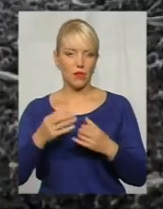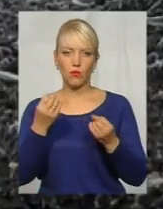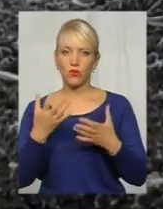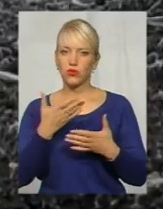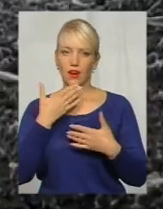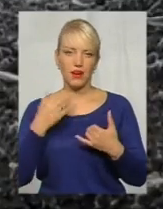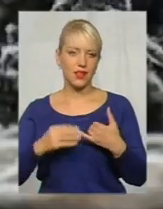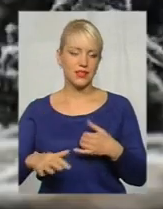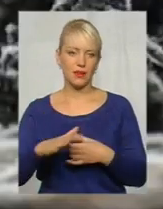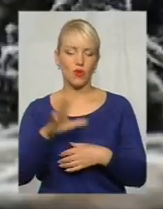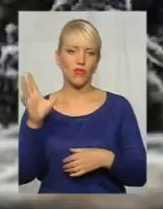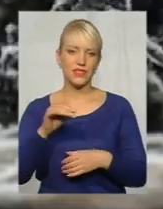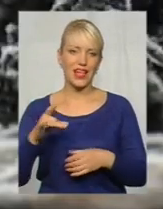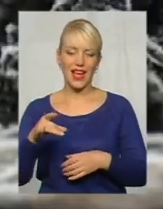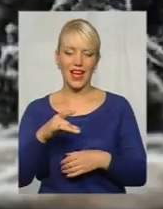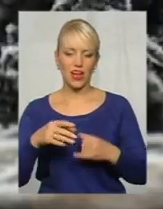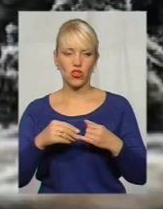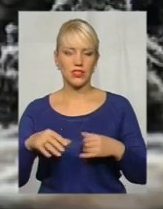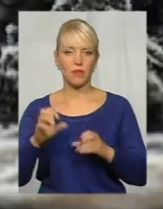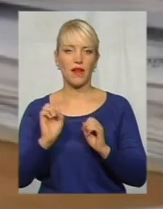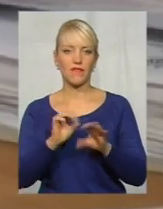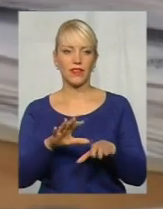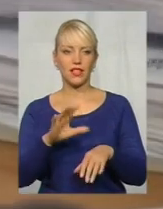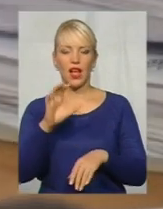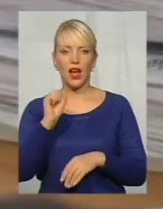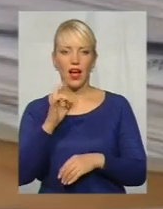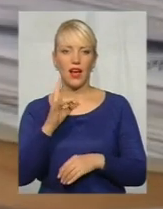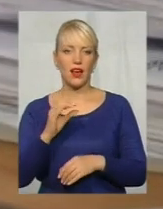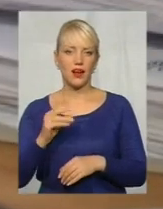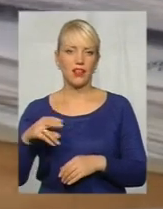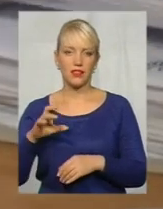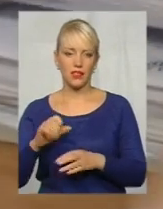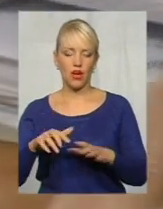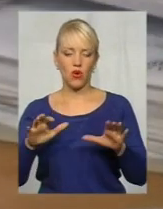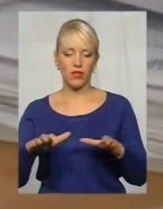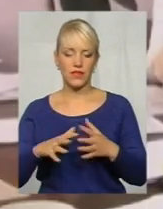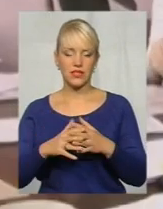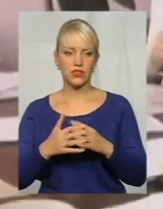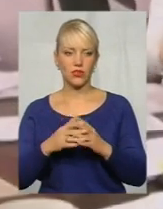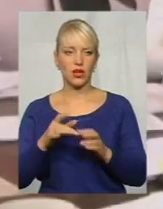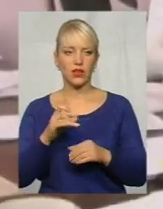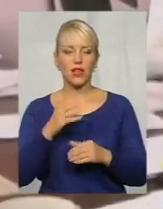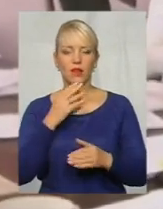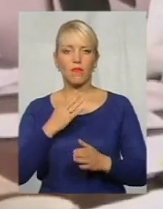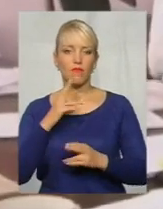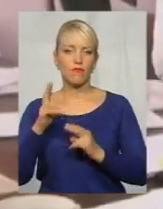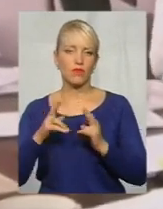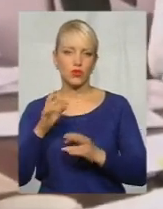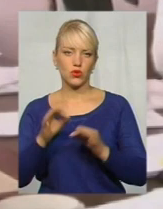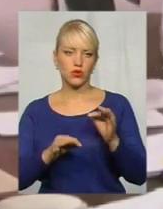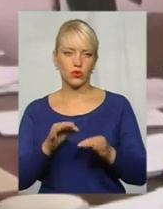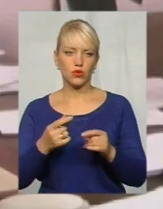Уся районна земля роздана в оренду. Голови сільрад району звернулися з позивними заявами. Юристи вважають,